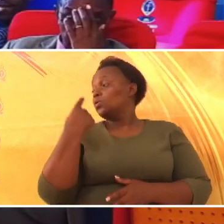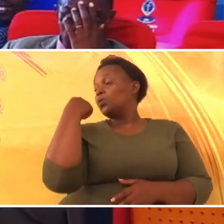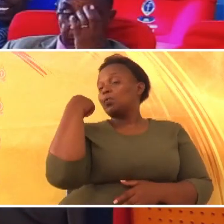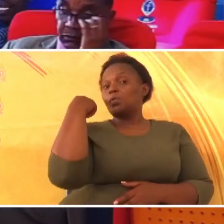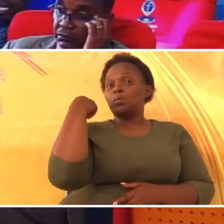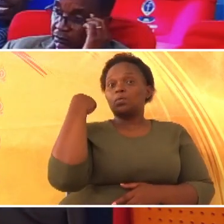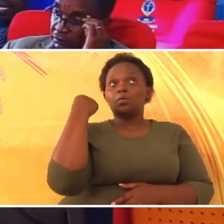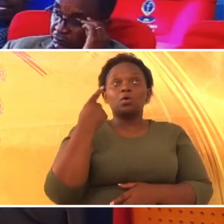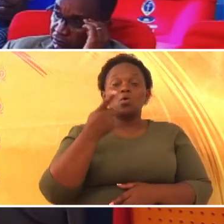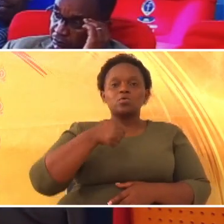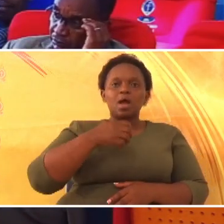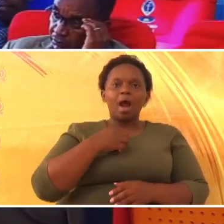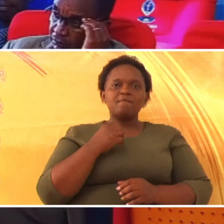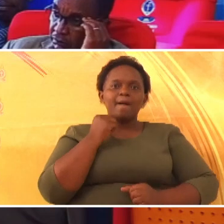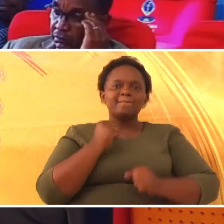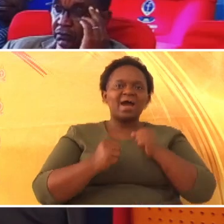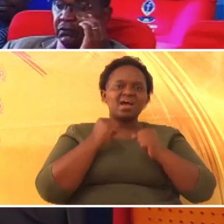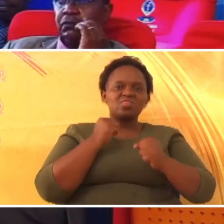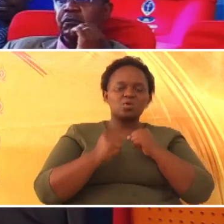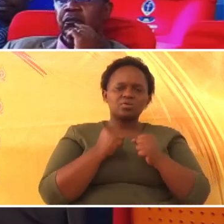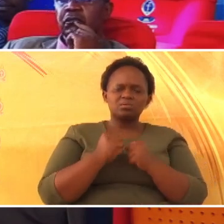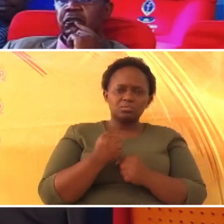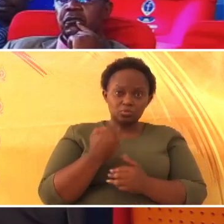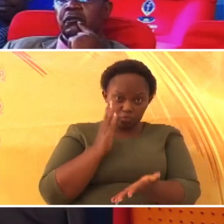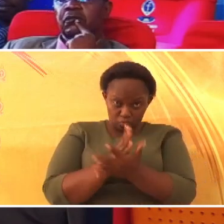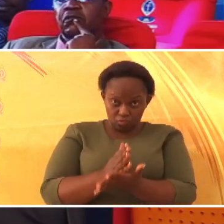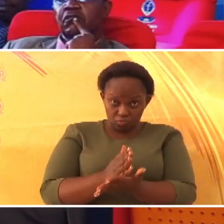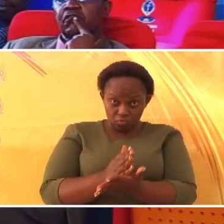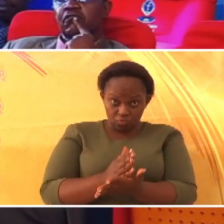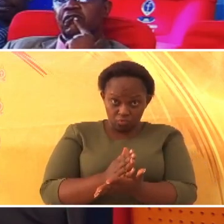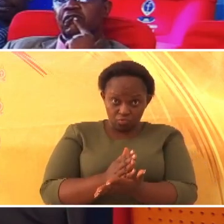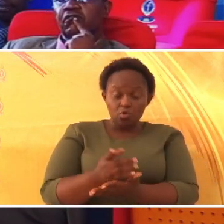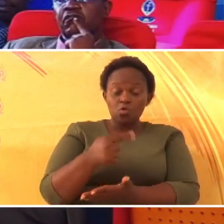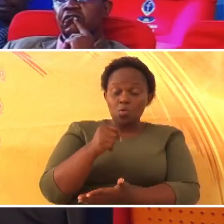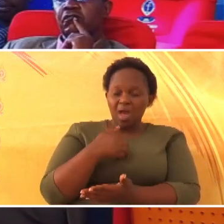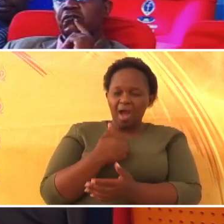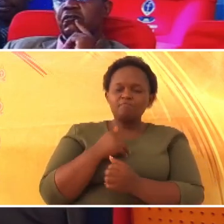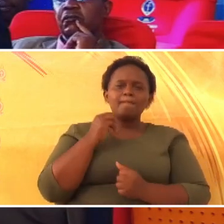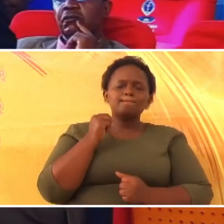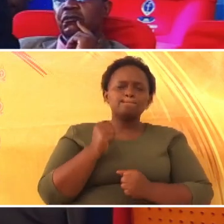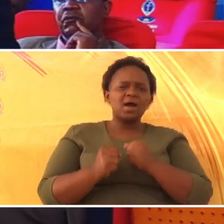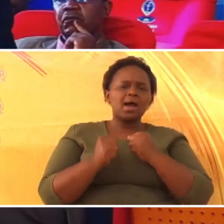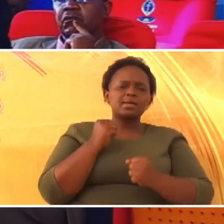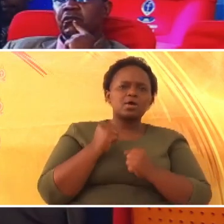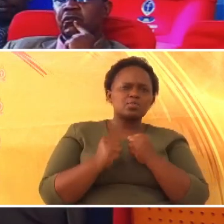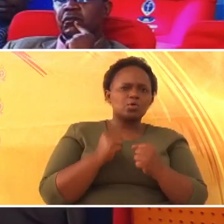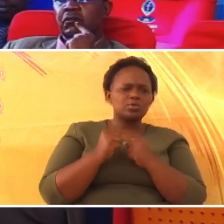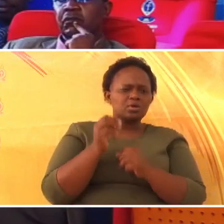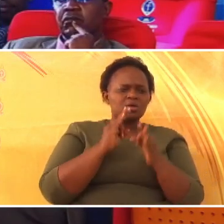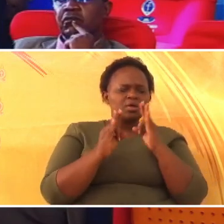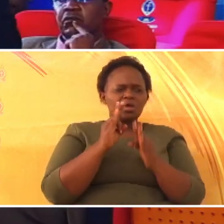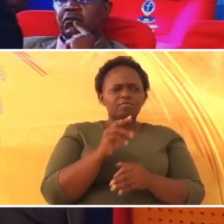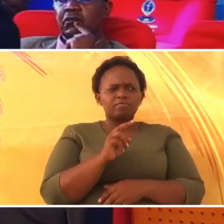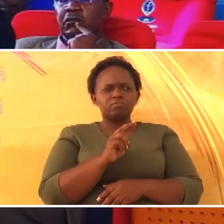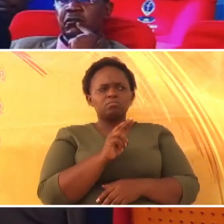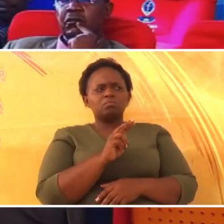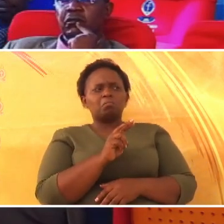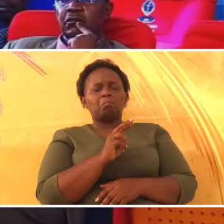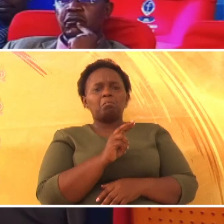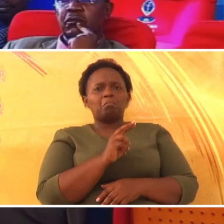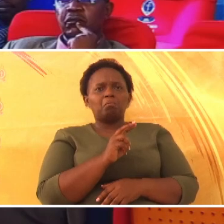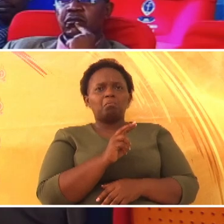tulikuwa na marathon. Sindio? Tulikuwa na marathon, na ukiangalia wale watu wambago